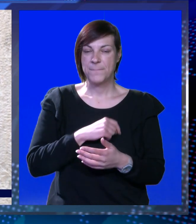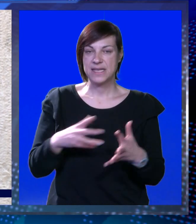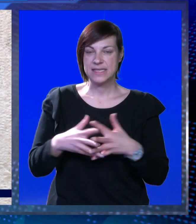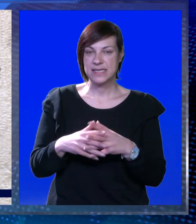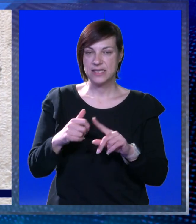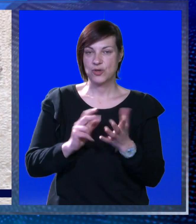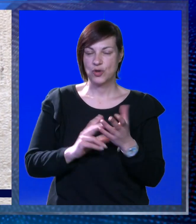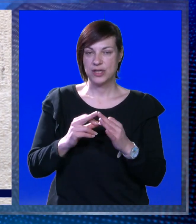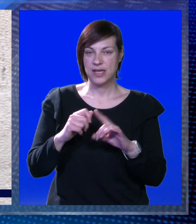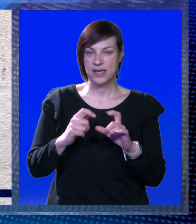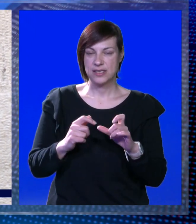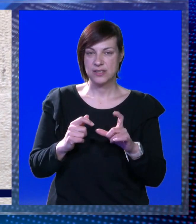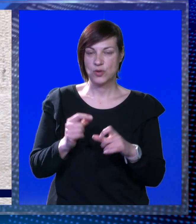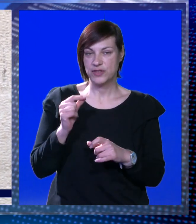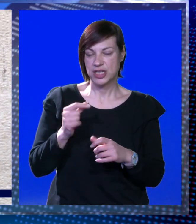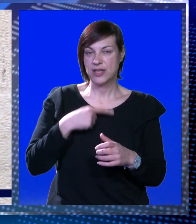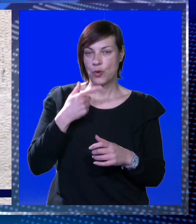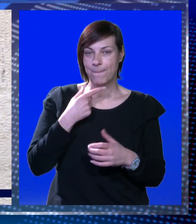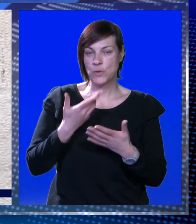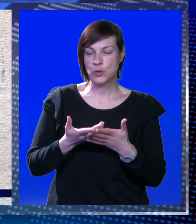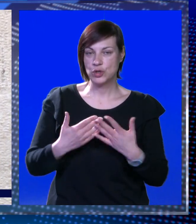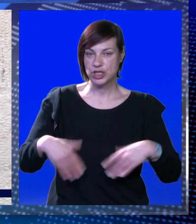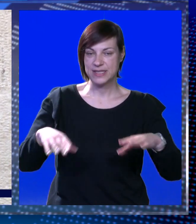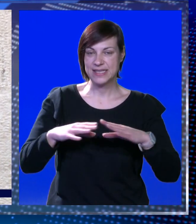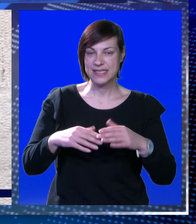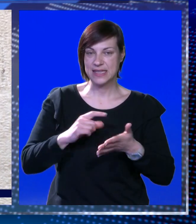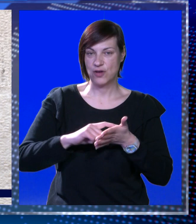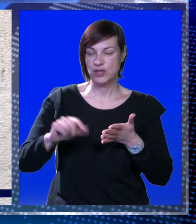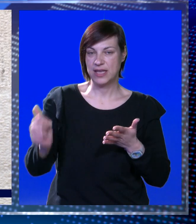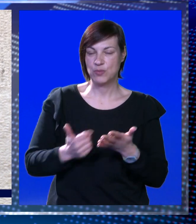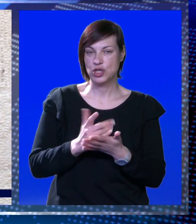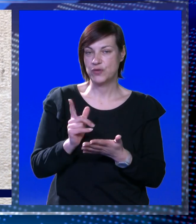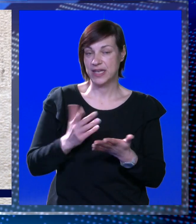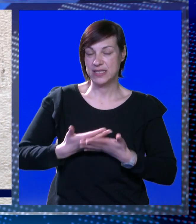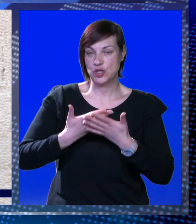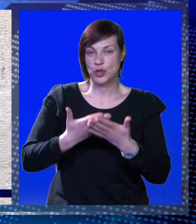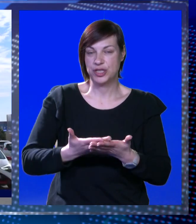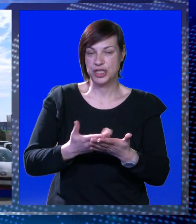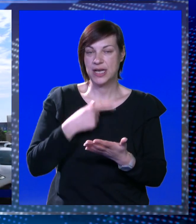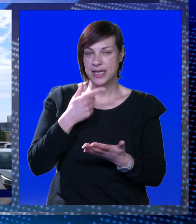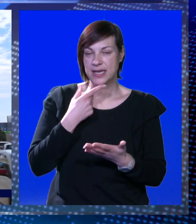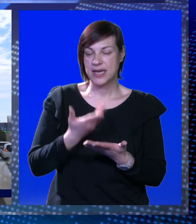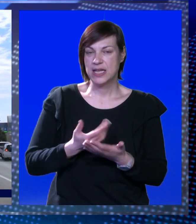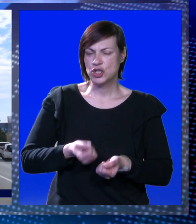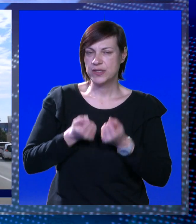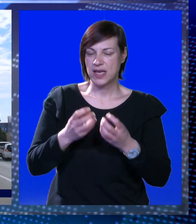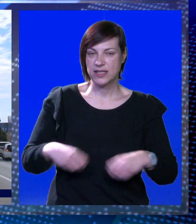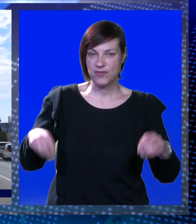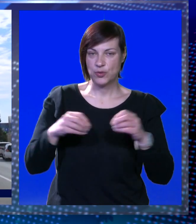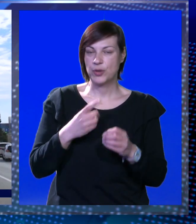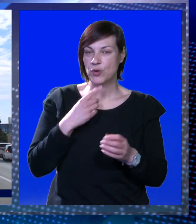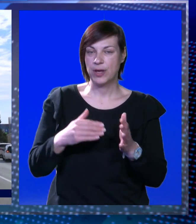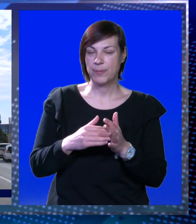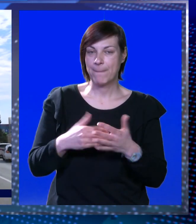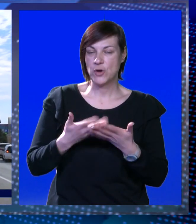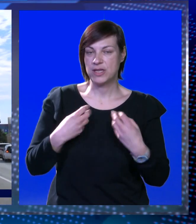Predsjednik gradskog kotara, grad Marin Krstulović, kratko nam je poručio kako sjednicu vijeća na ovu temu još uvijek nisu održali, jer je riječ o zahtjevnom projektu